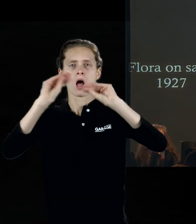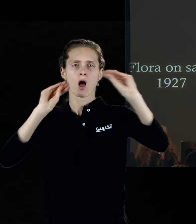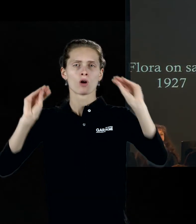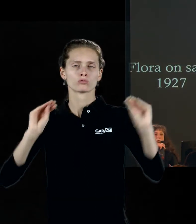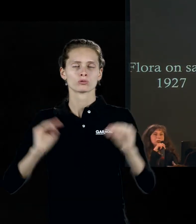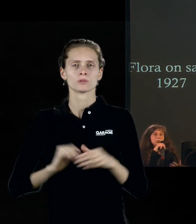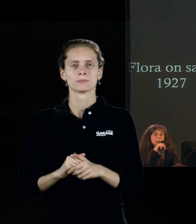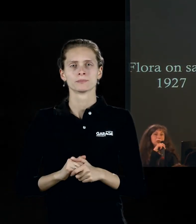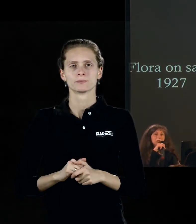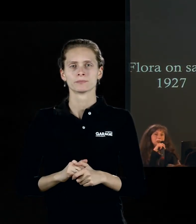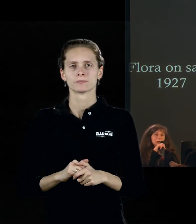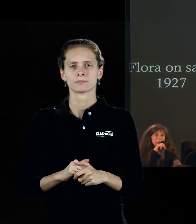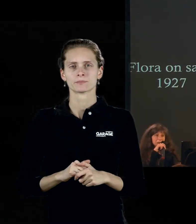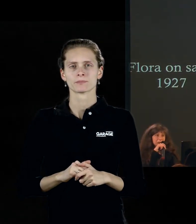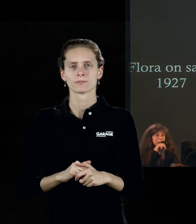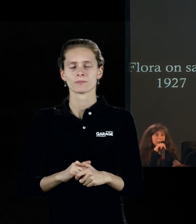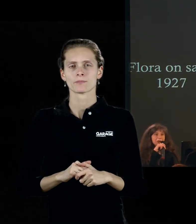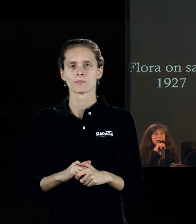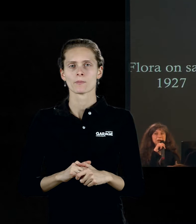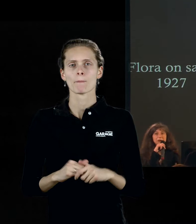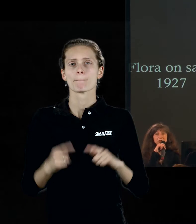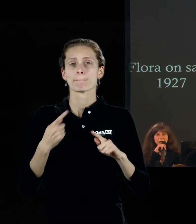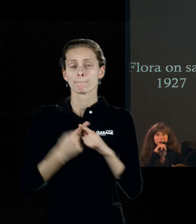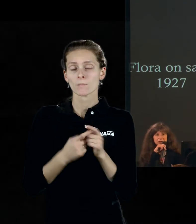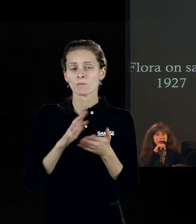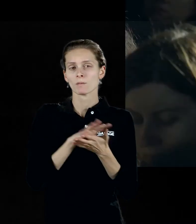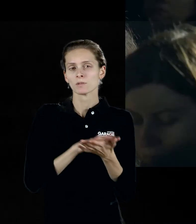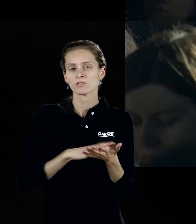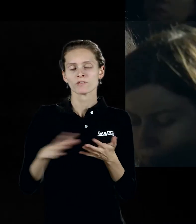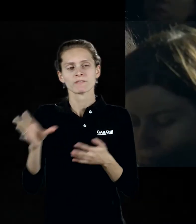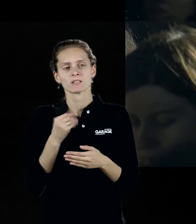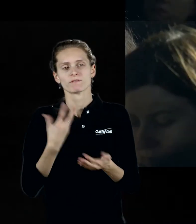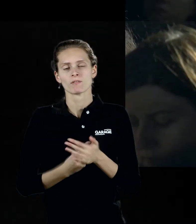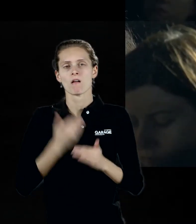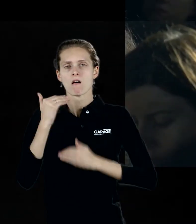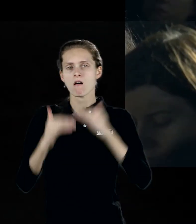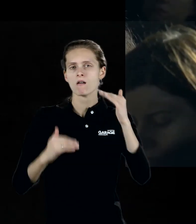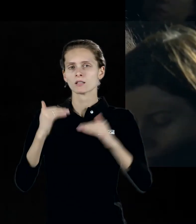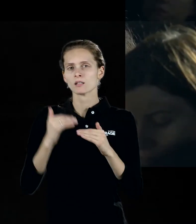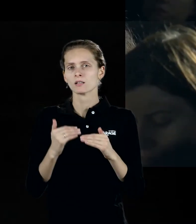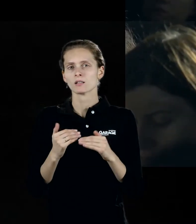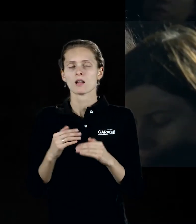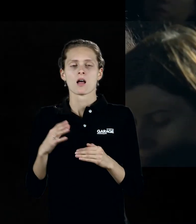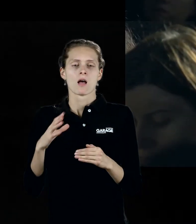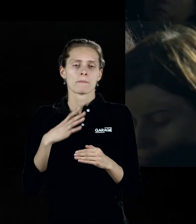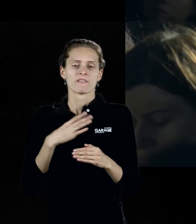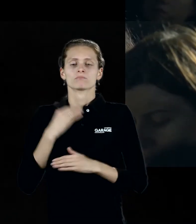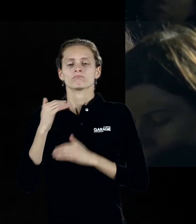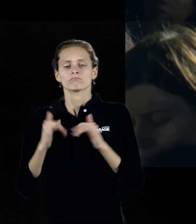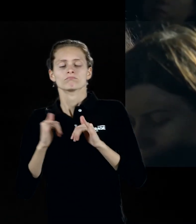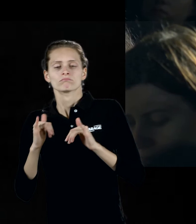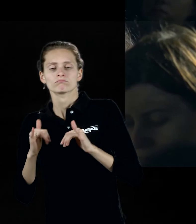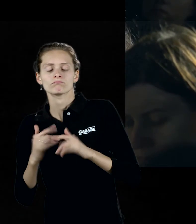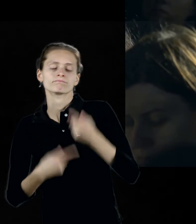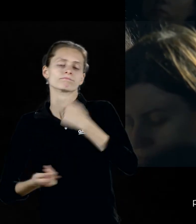И при этом его могло, как бы, на протяжении всей своей карьеры, он периодически возвращался к чистой абстракции, к